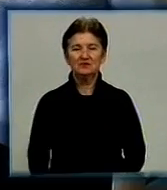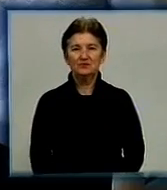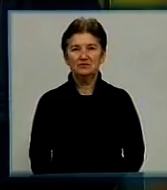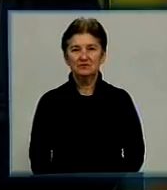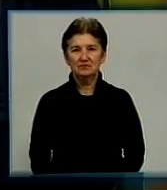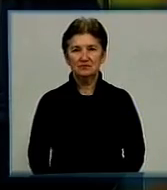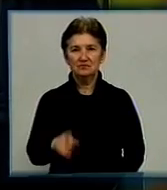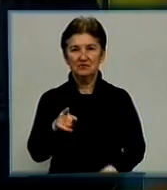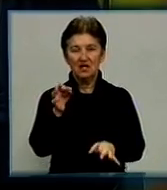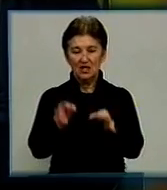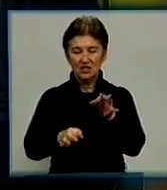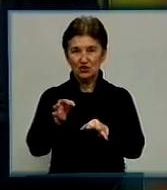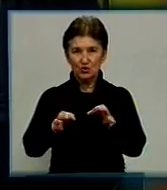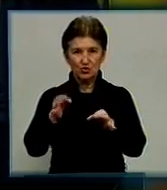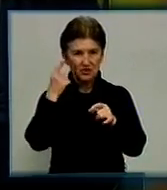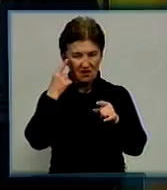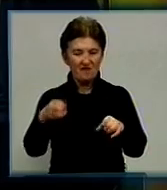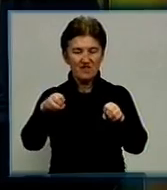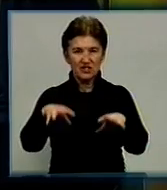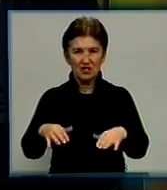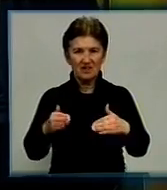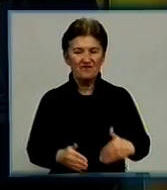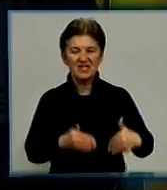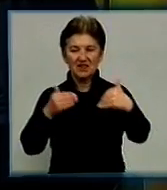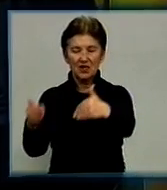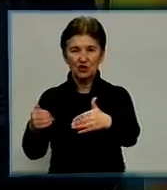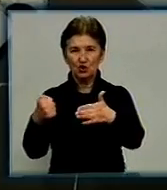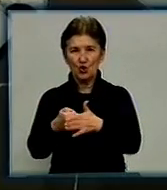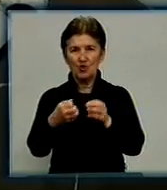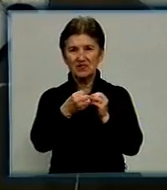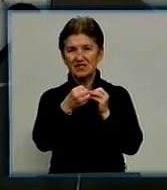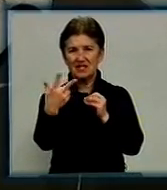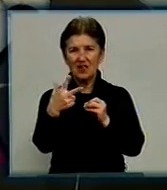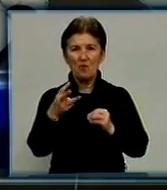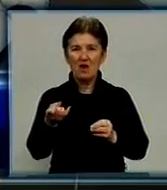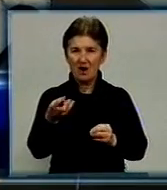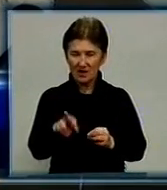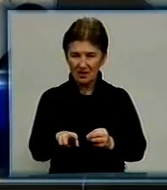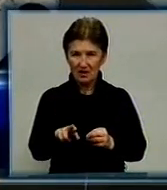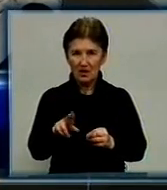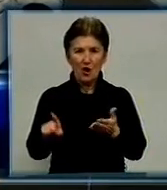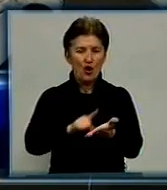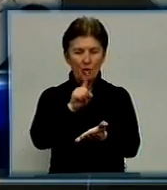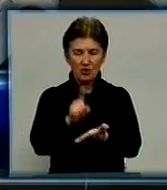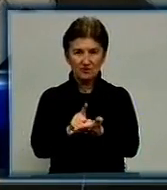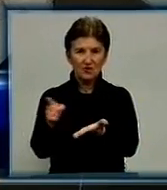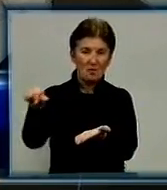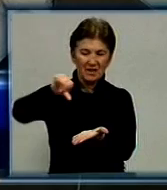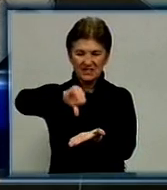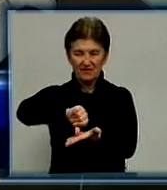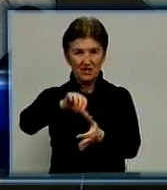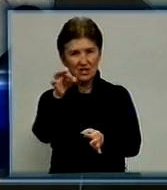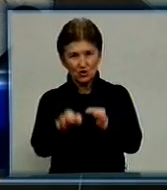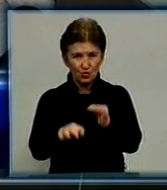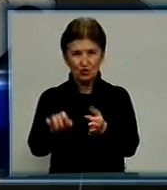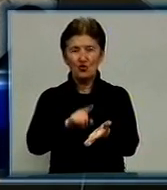Тут ухвалив відкласти розгляд справи до 13 травня 2015 року. Ми вважаємо, що обов'язкова явка представника відповідача повинна